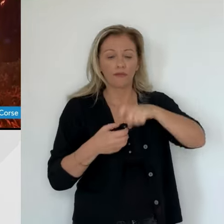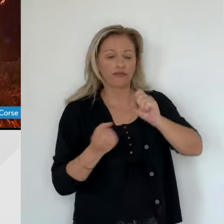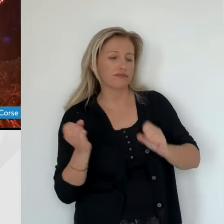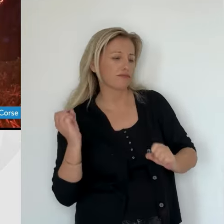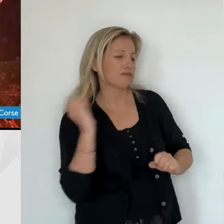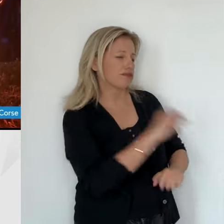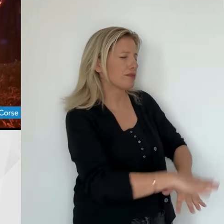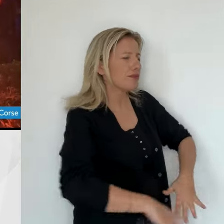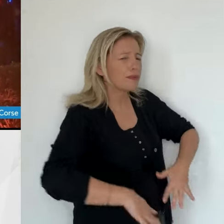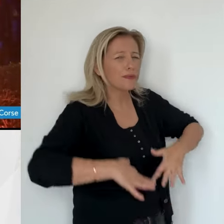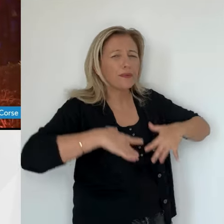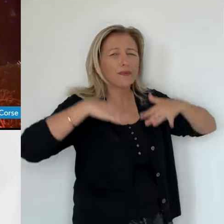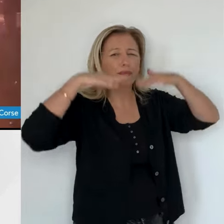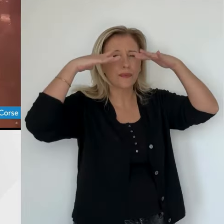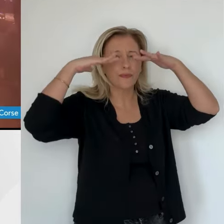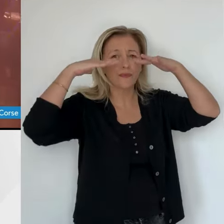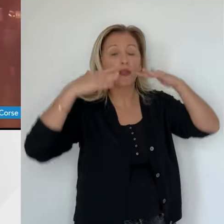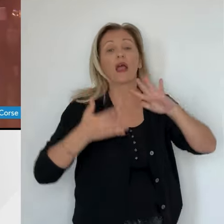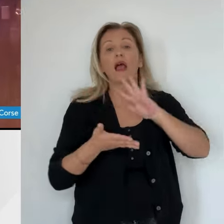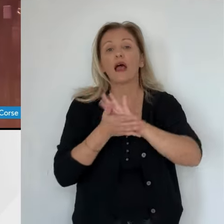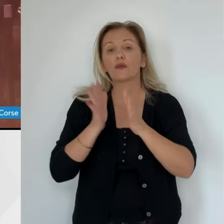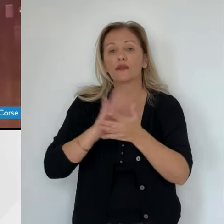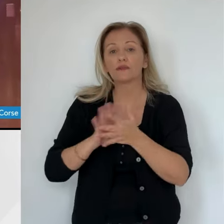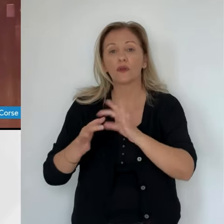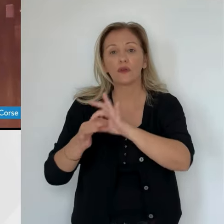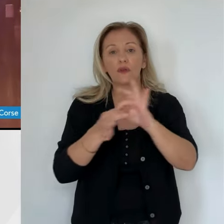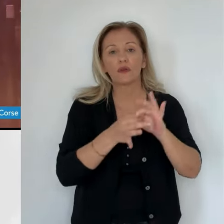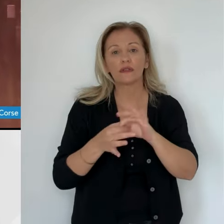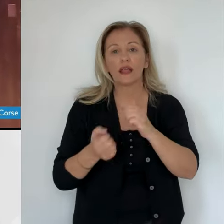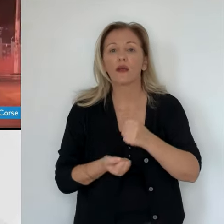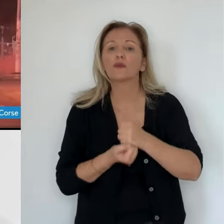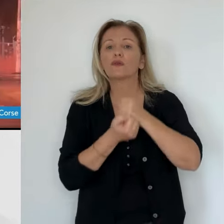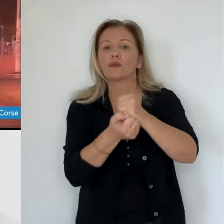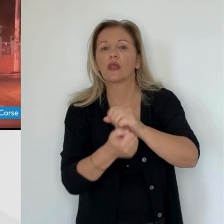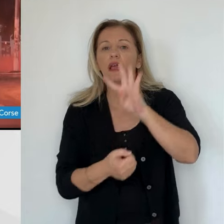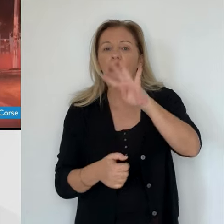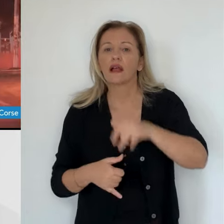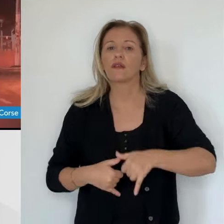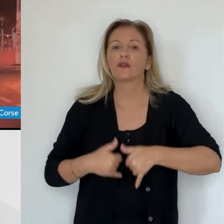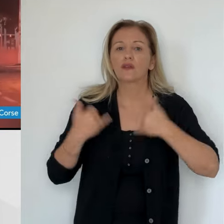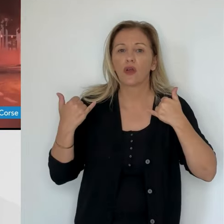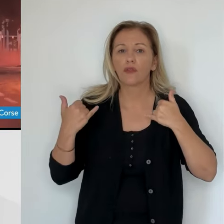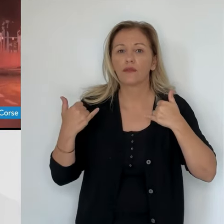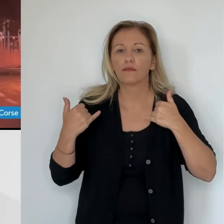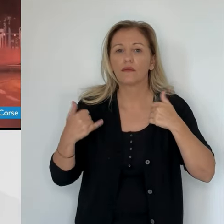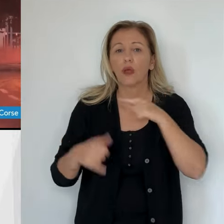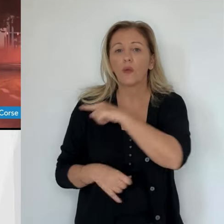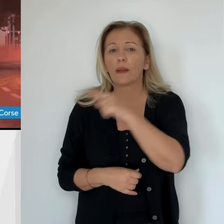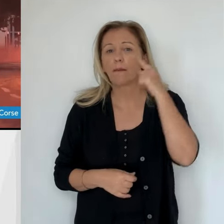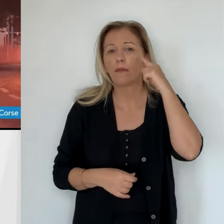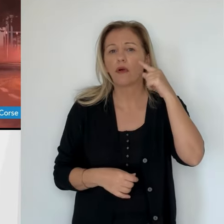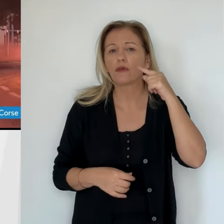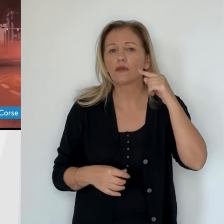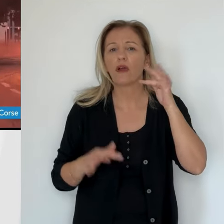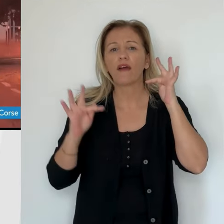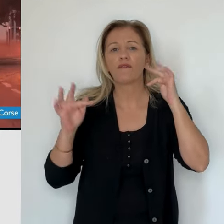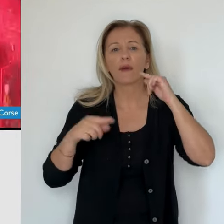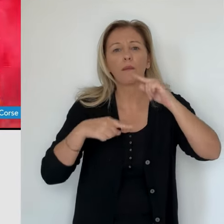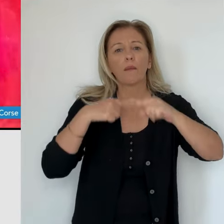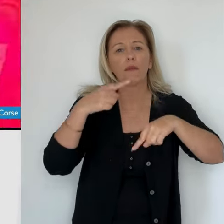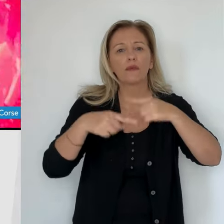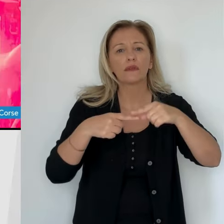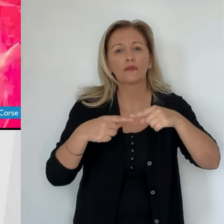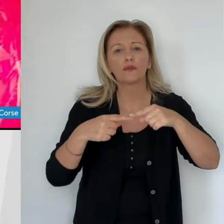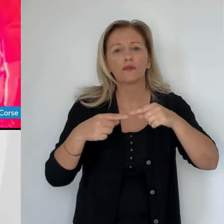des heurts violents, cocktails Molotov contre gaz lacrymogènes, mais rien qui ne justifie l'actuelle procédure pour la Sceau